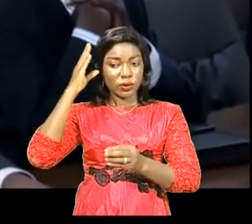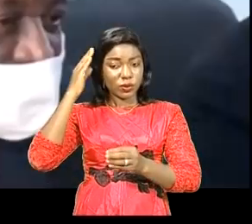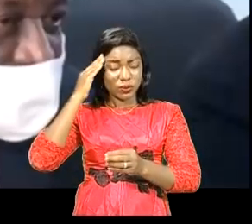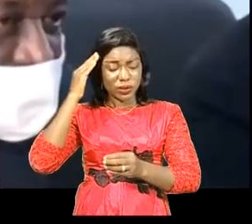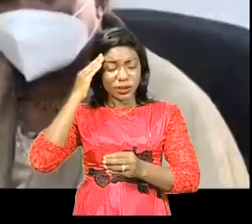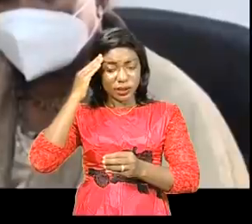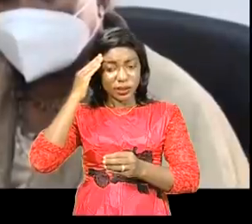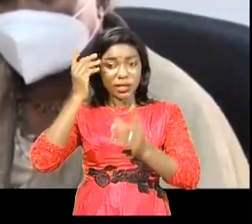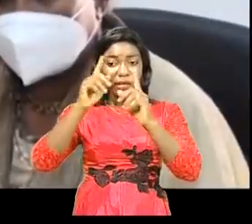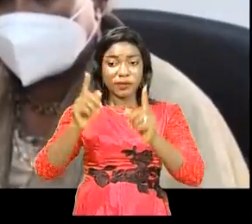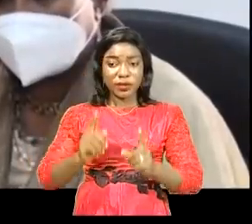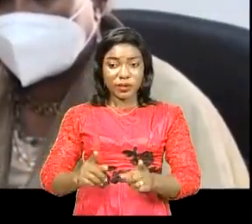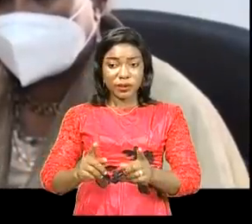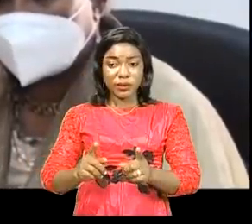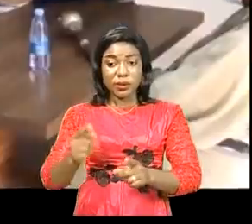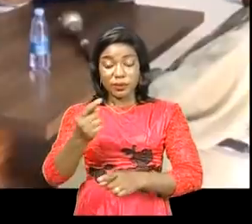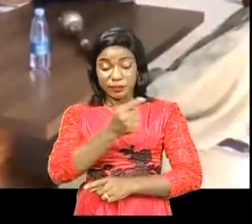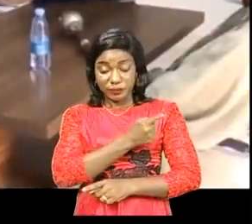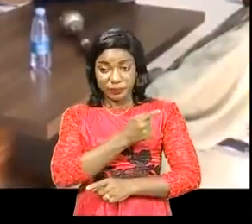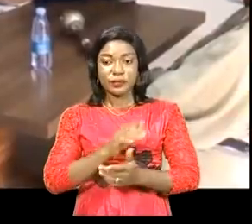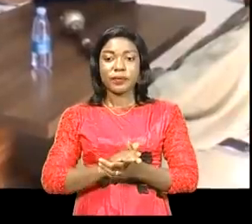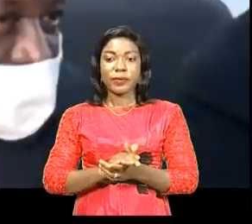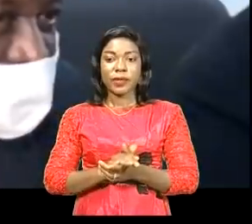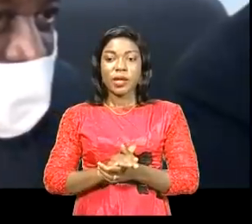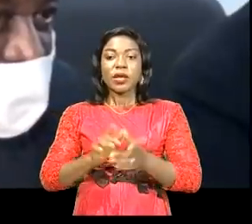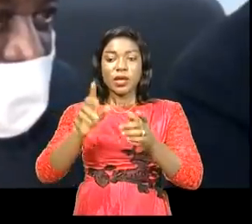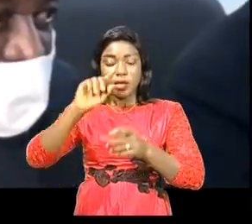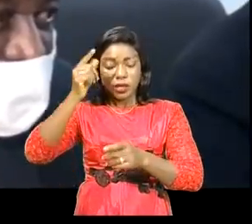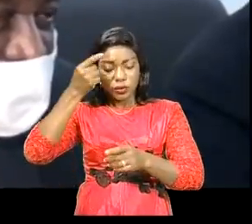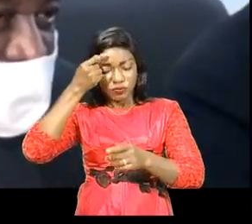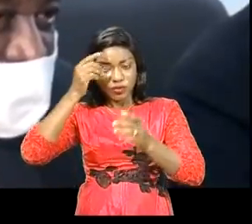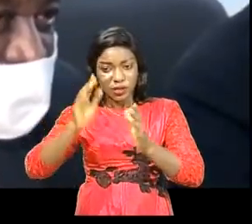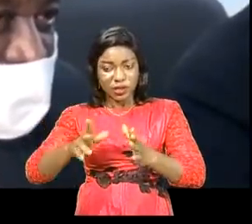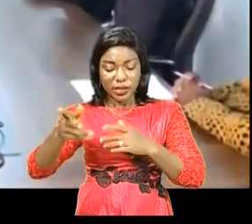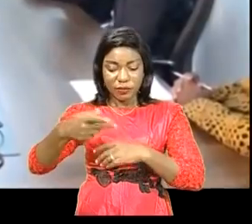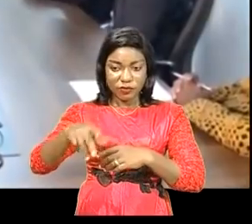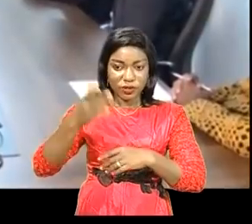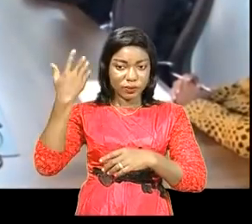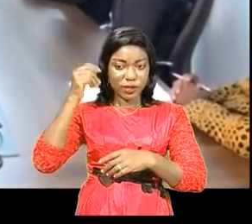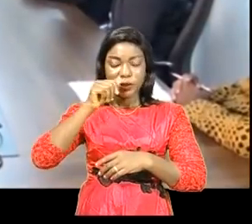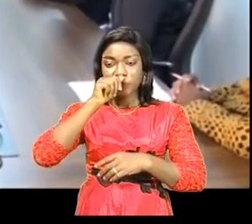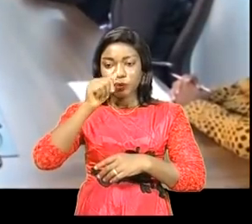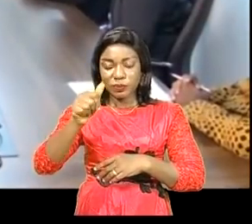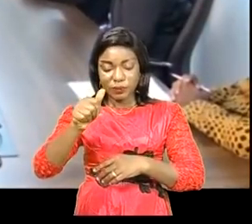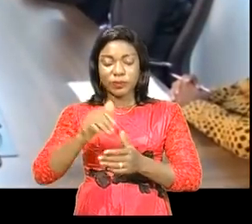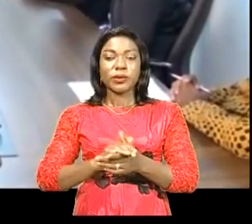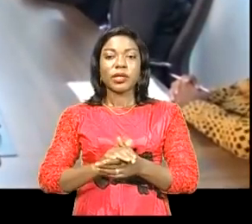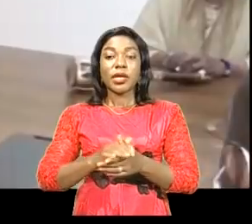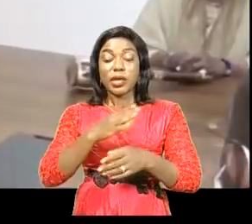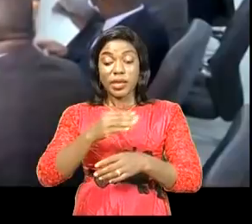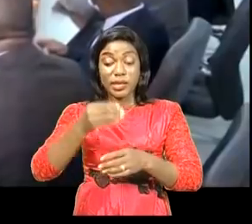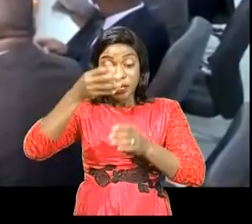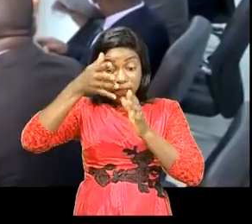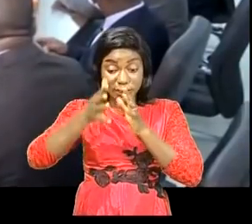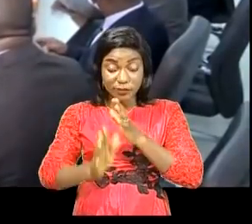entre la reine Chebab Débra Amélia, le gouverneur de la province de Maïn Ndombe et le panel d'experts, notamment